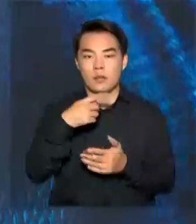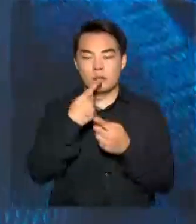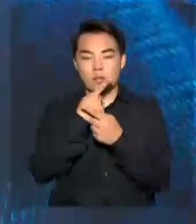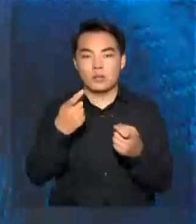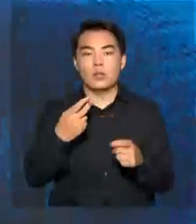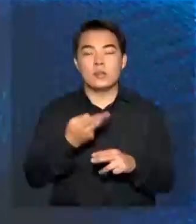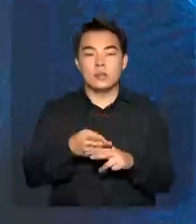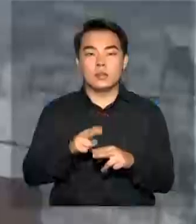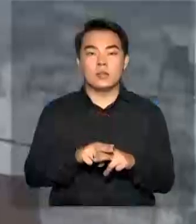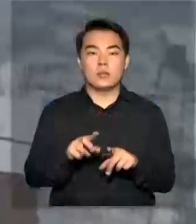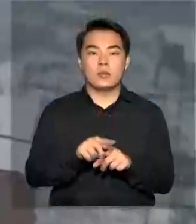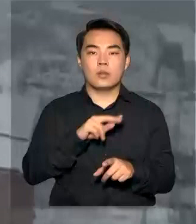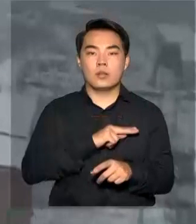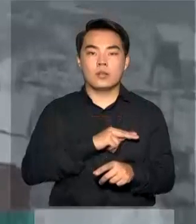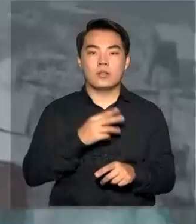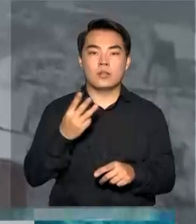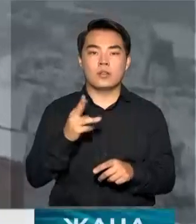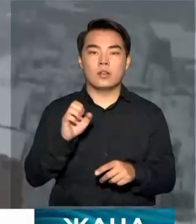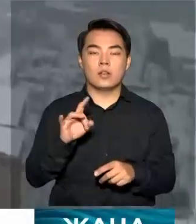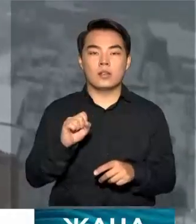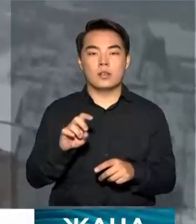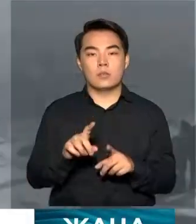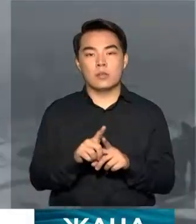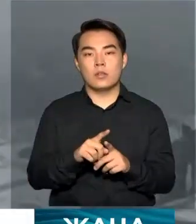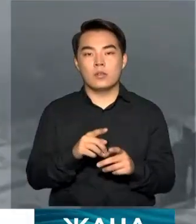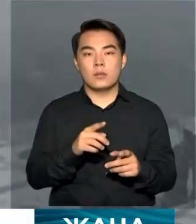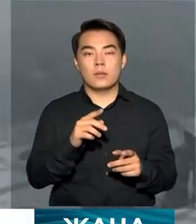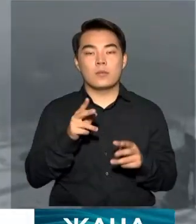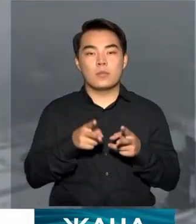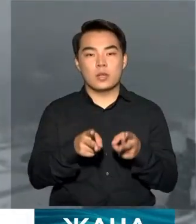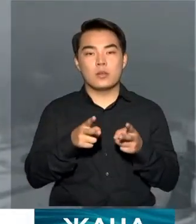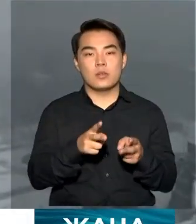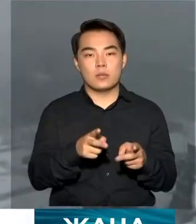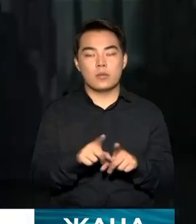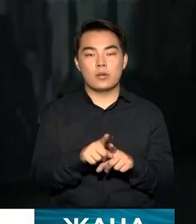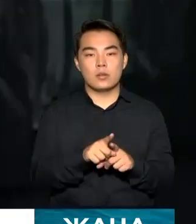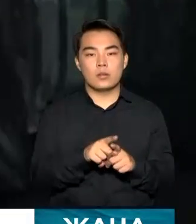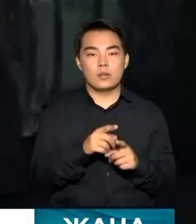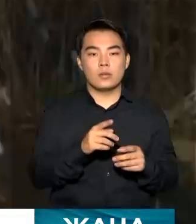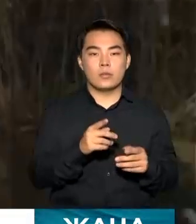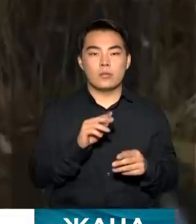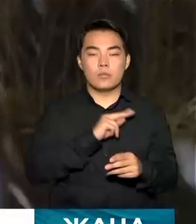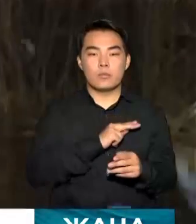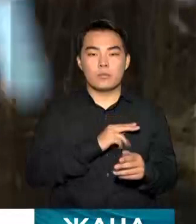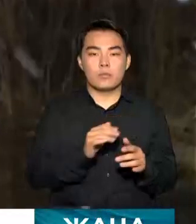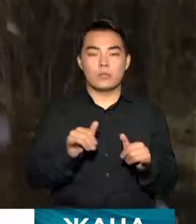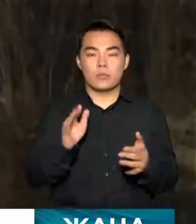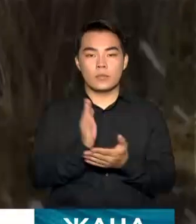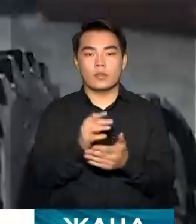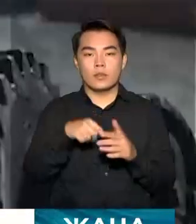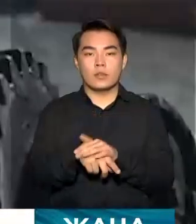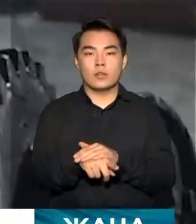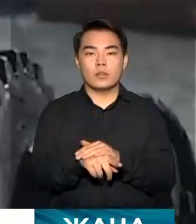кәсборында екінші және үшінші қазандықтар кезең кезегімен кізке қосылып жатыр. Біріншісі кеше жүнділген болатын жылу батариясының